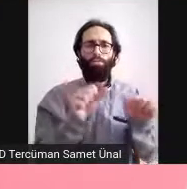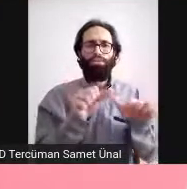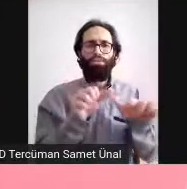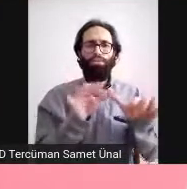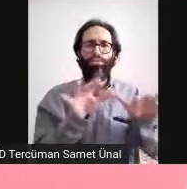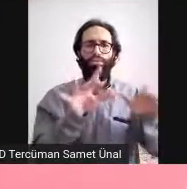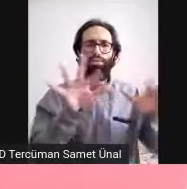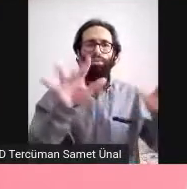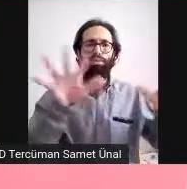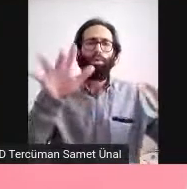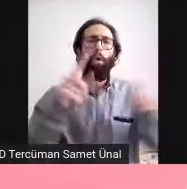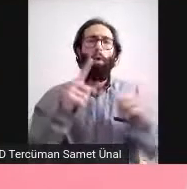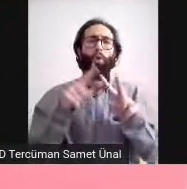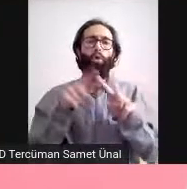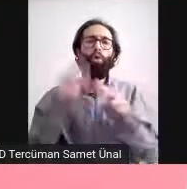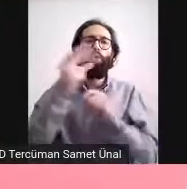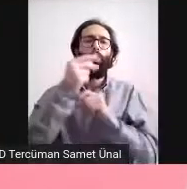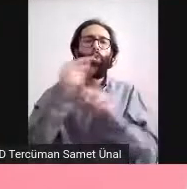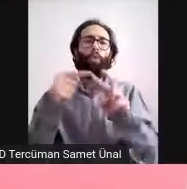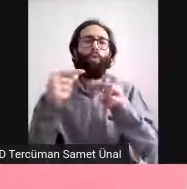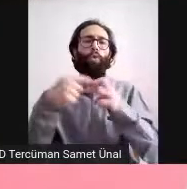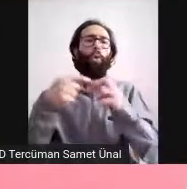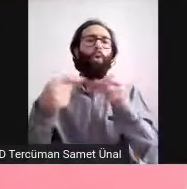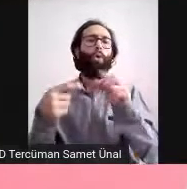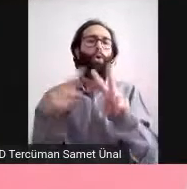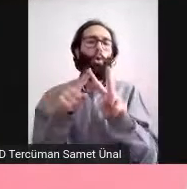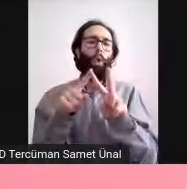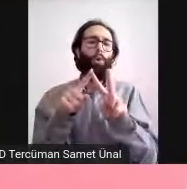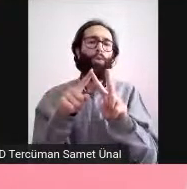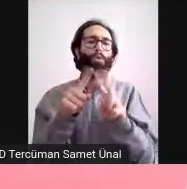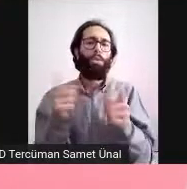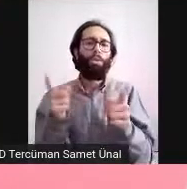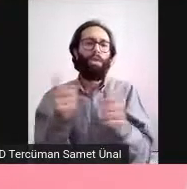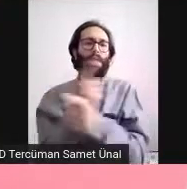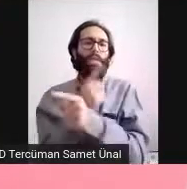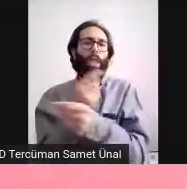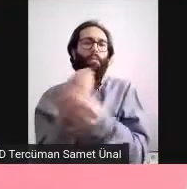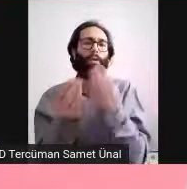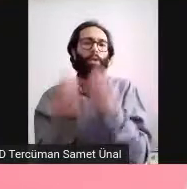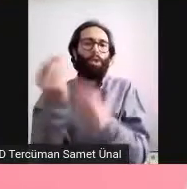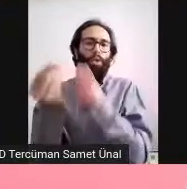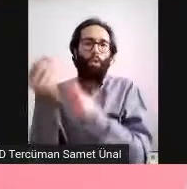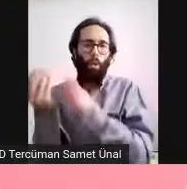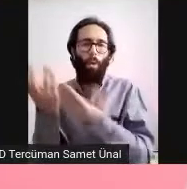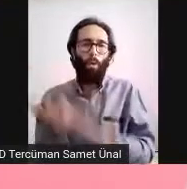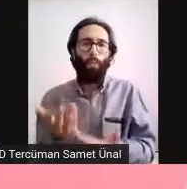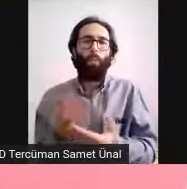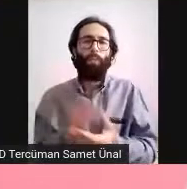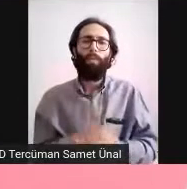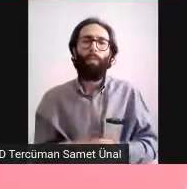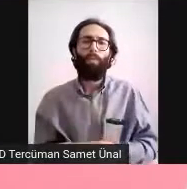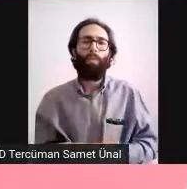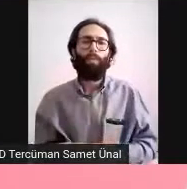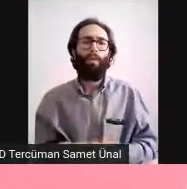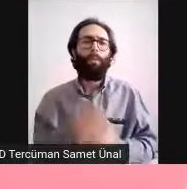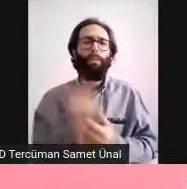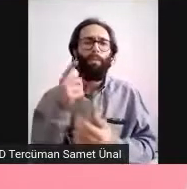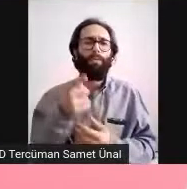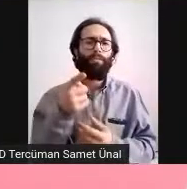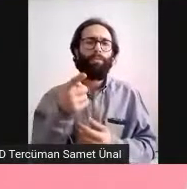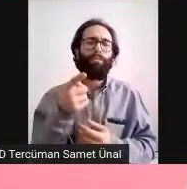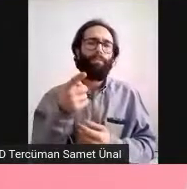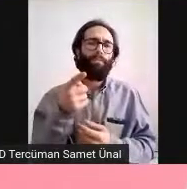networkte olgunlaşmış nöronlar arasında gerçekleşiyor sadece. Beyaz beyazlara